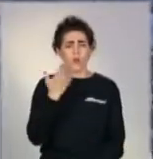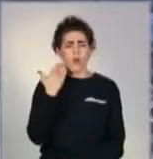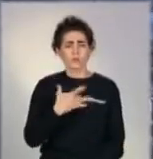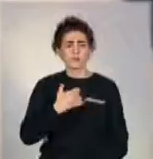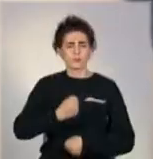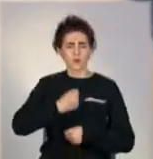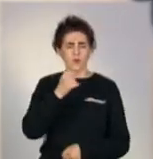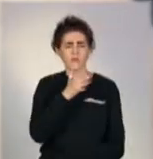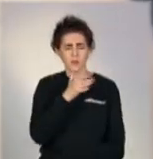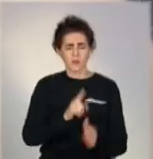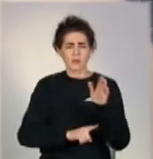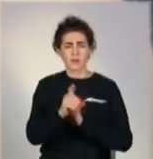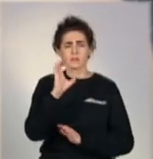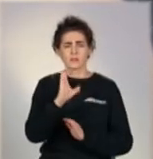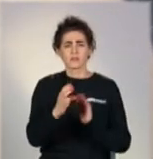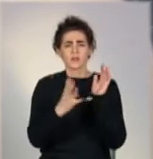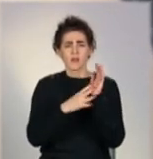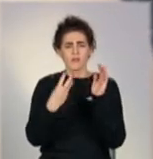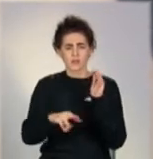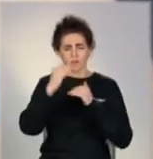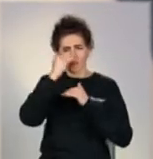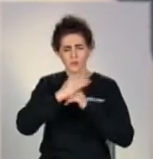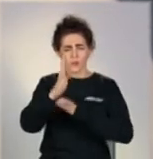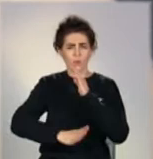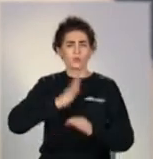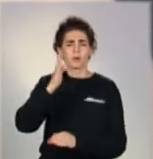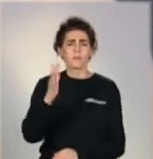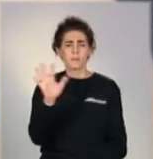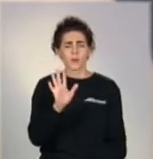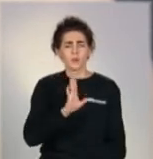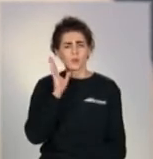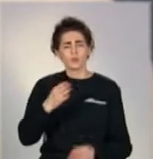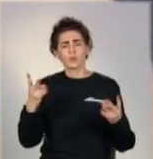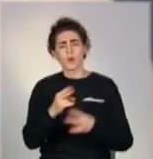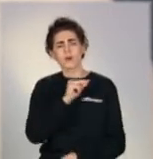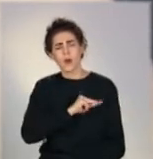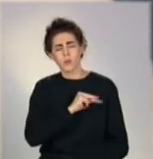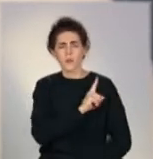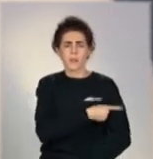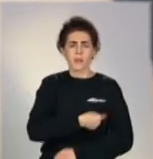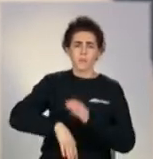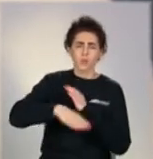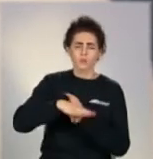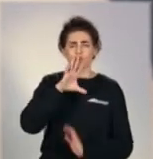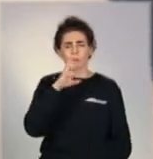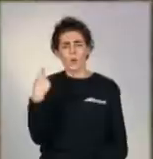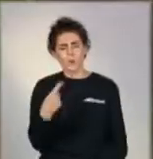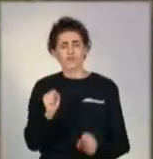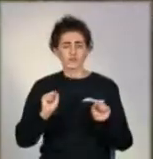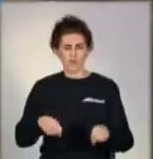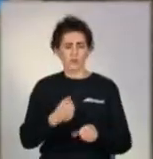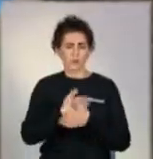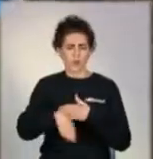година. З 9.30 до 5.00 ранку. Але якщо вам потрібно на роботу вигуляти собаку або медична допомога, то, звісно, можна вийти.